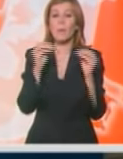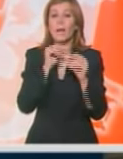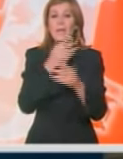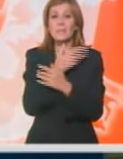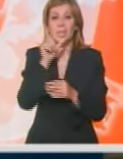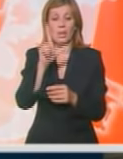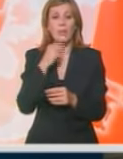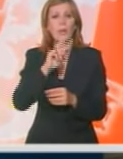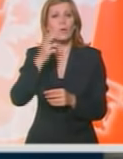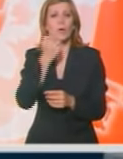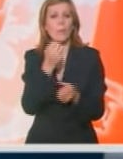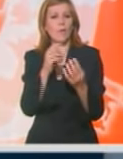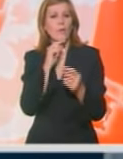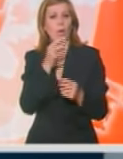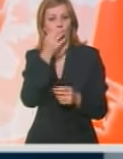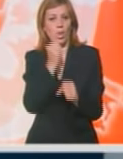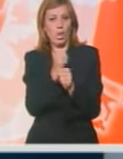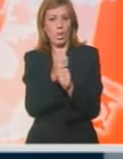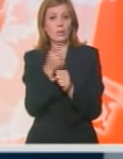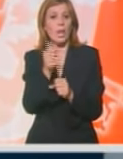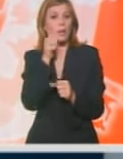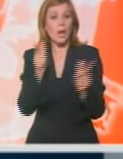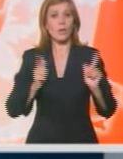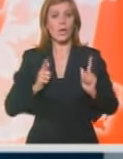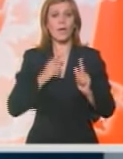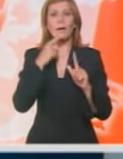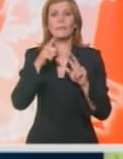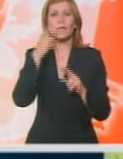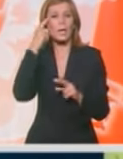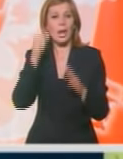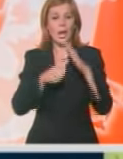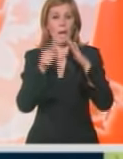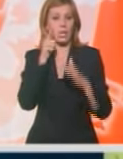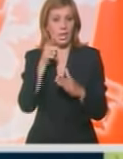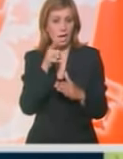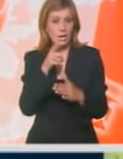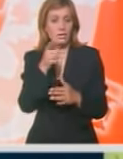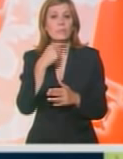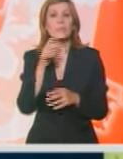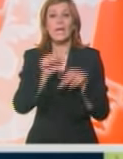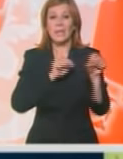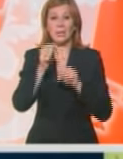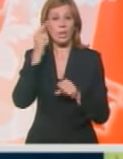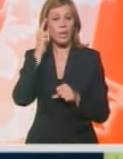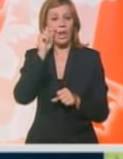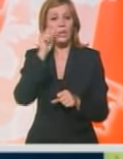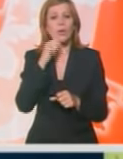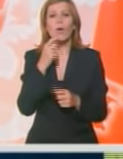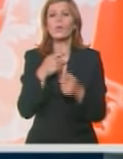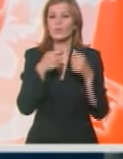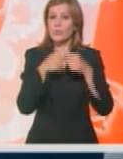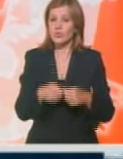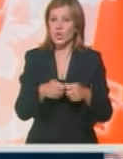drugih privreda usponu. Taj dan su očekivali i stanovnici Pekinga. Međutim, Viktor Gao, direktor Kineskog nacionalnog udruženja za